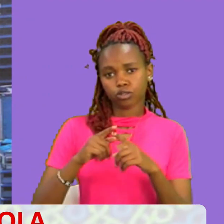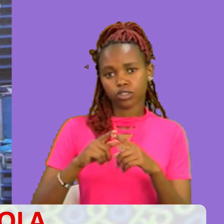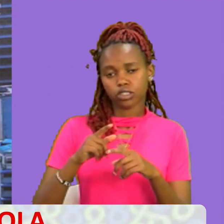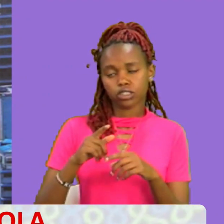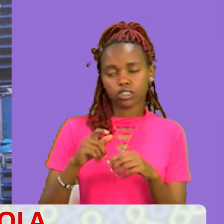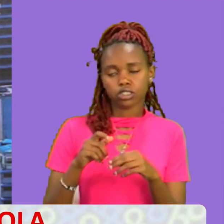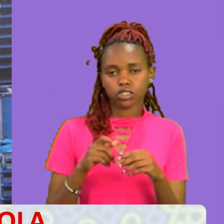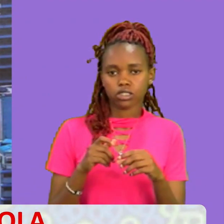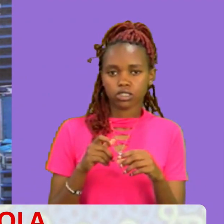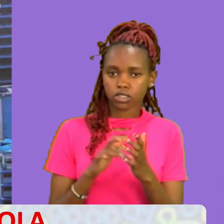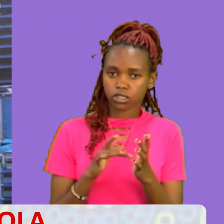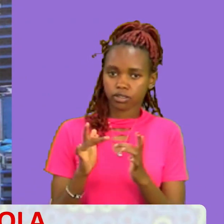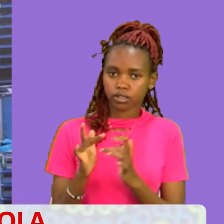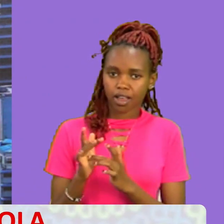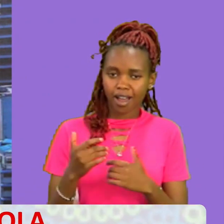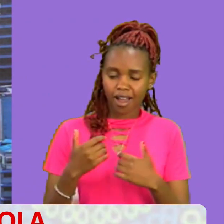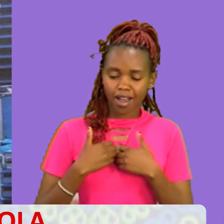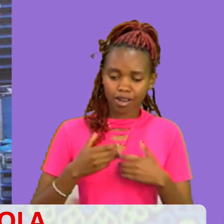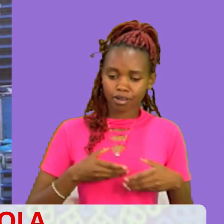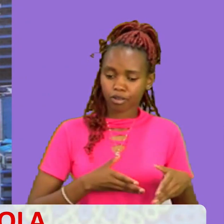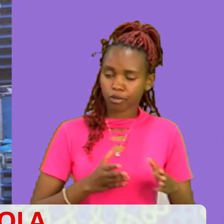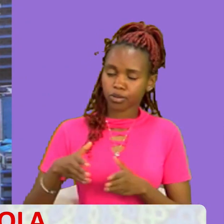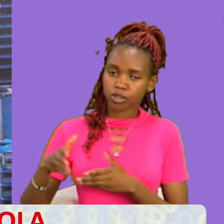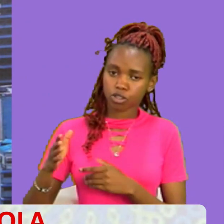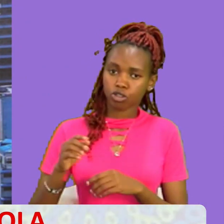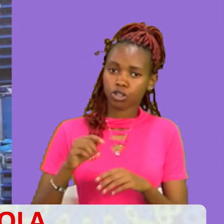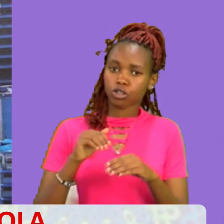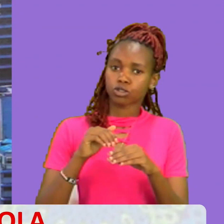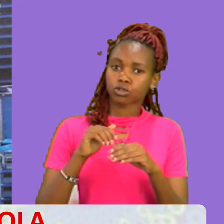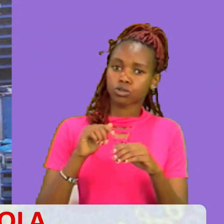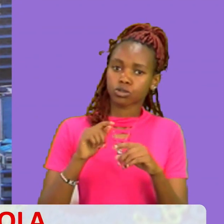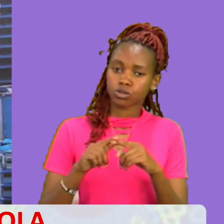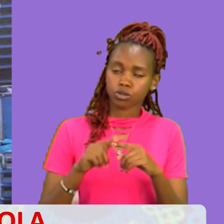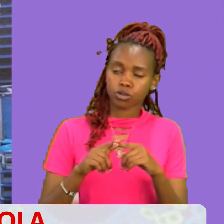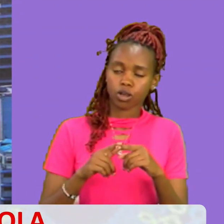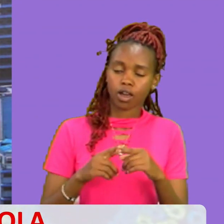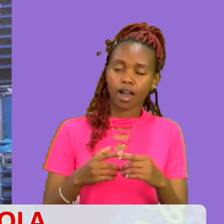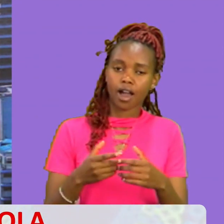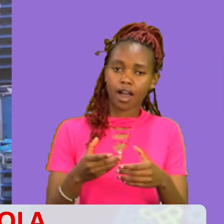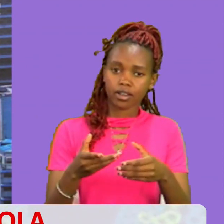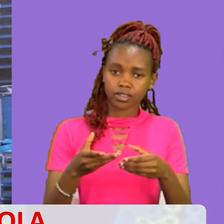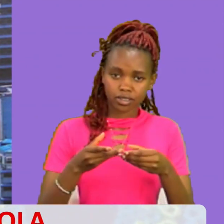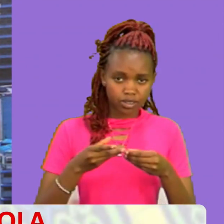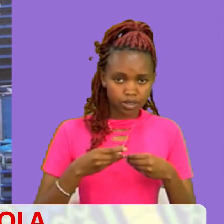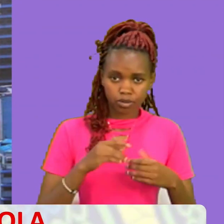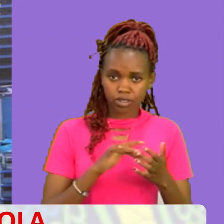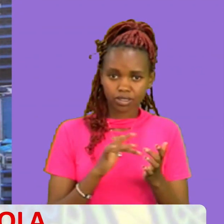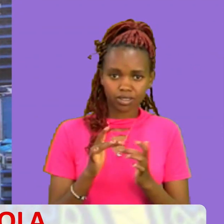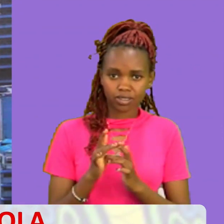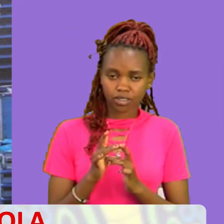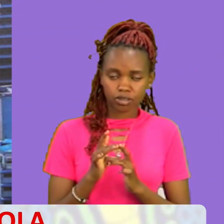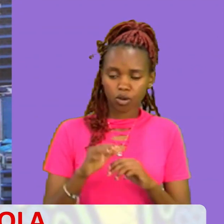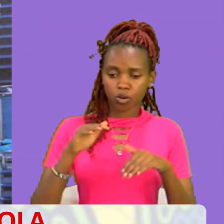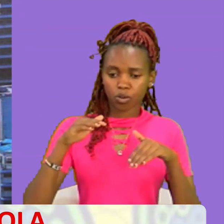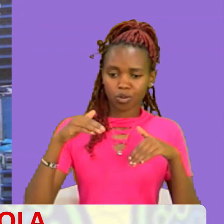fursa Na nafasi Nzuri Tena kubwa Yaku mkubali Yesu Usikubali Tumalize Disemba Tuvuke 2024 Kwamba